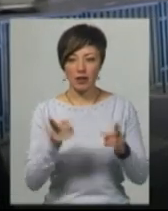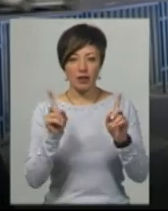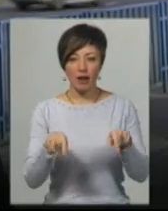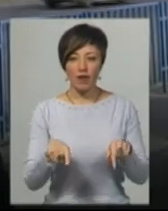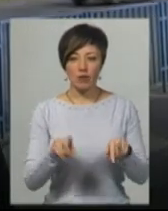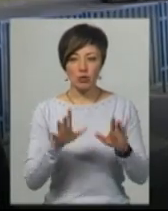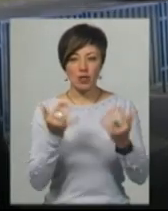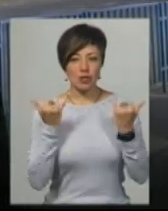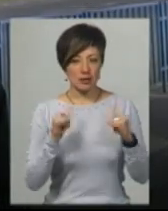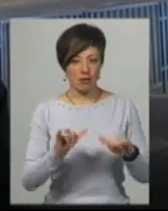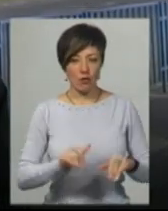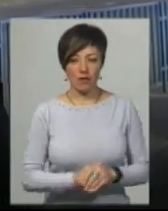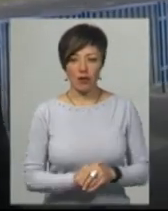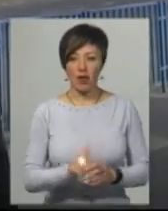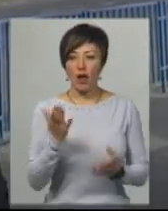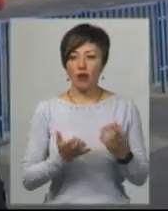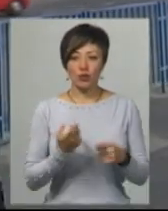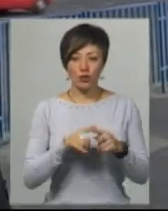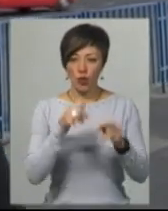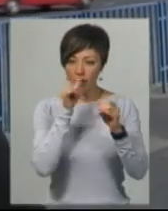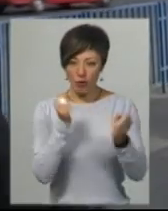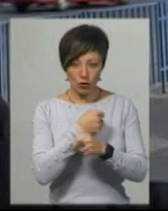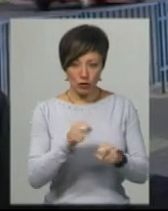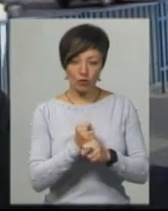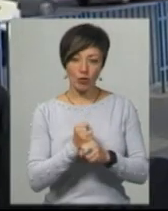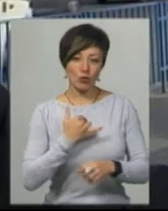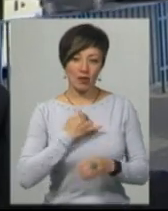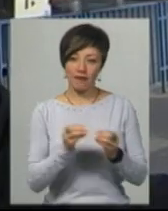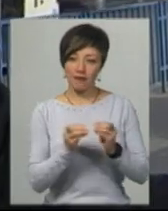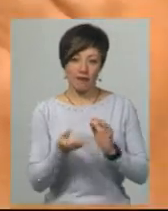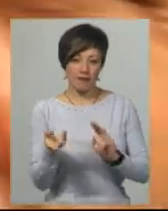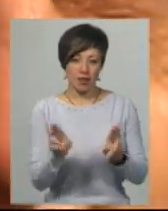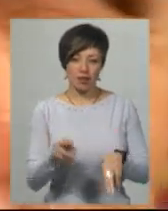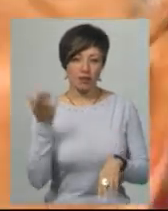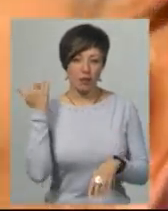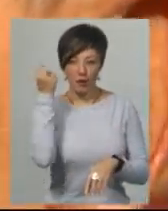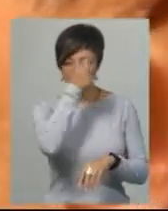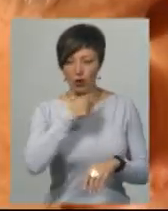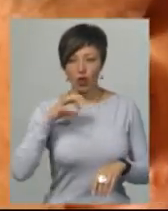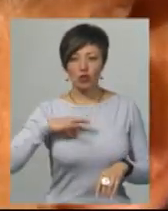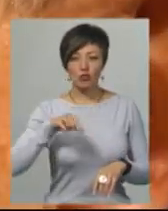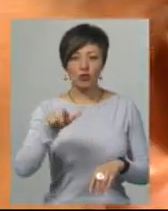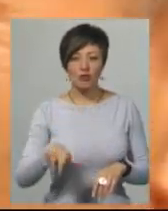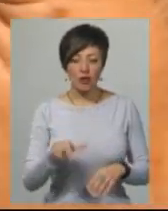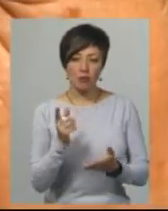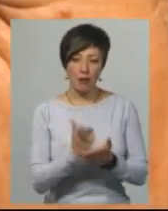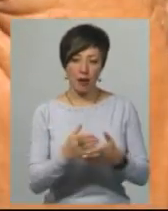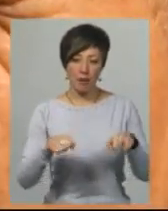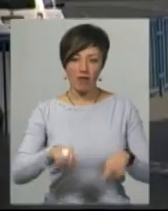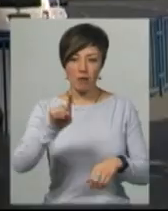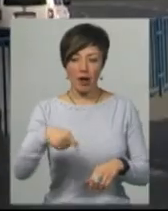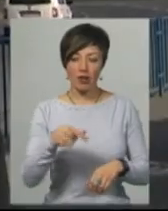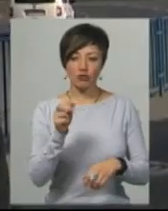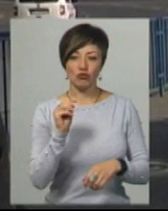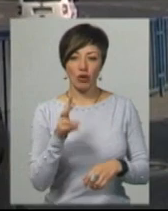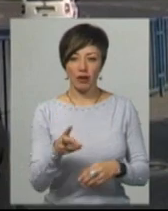будемо здивовані. Якщо цього не зможуть зробити, то в нас буде так, як і всі попередні роки. Споживач має право вимагати чека. Йому не дали чек,